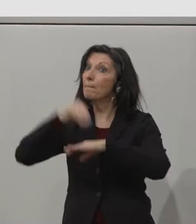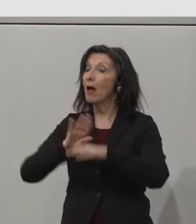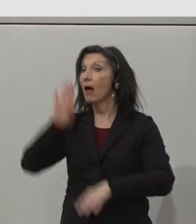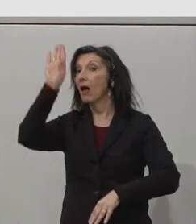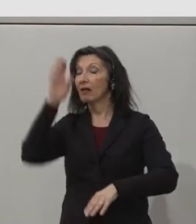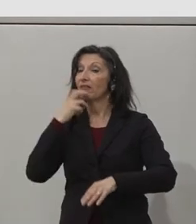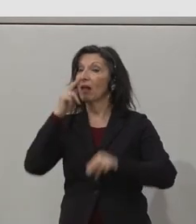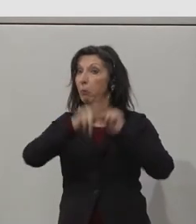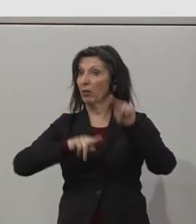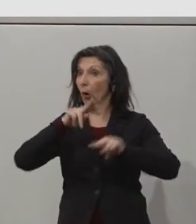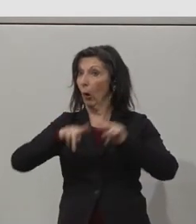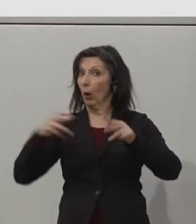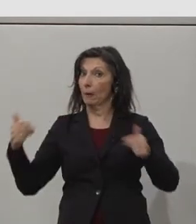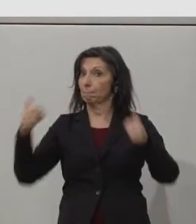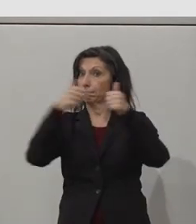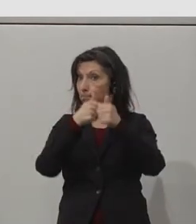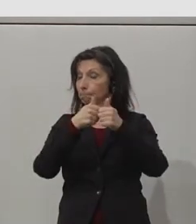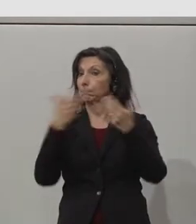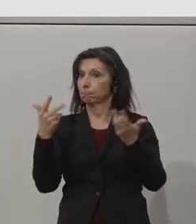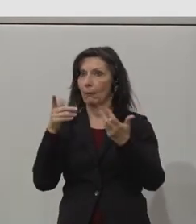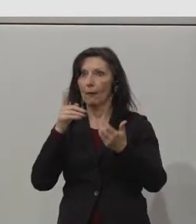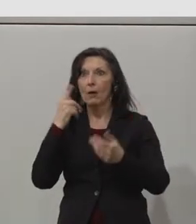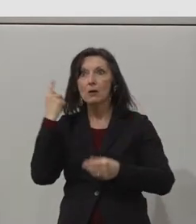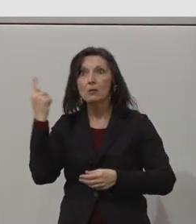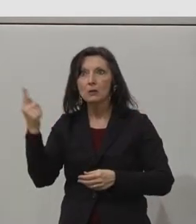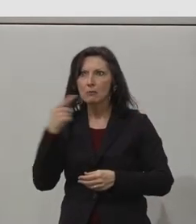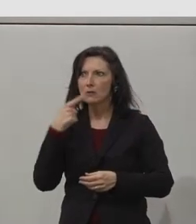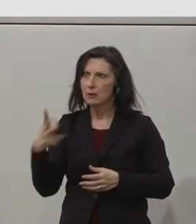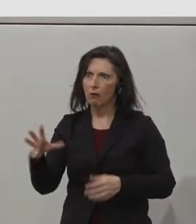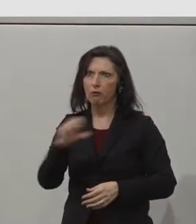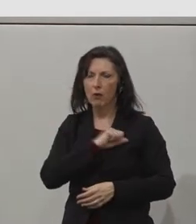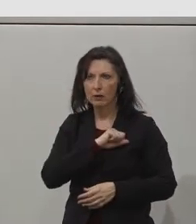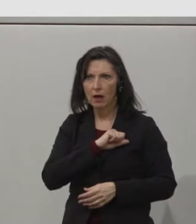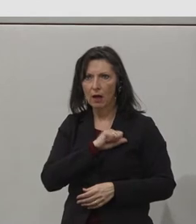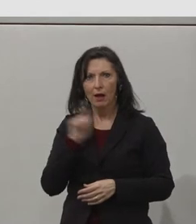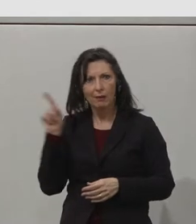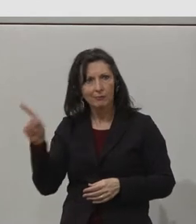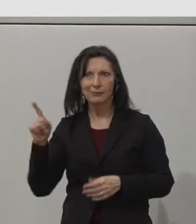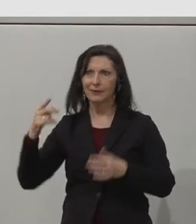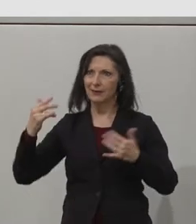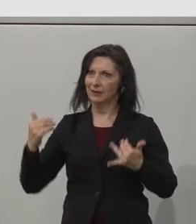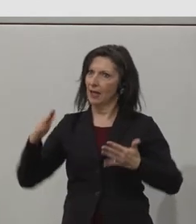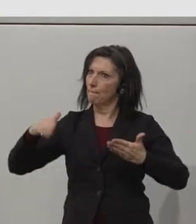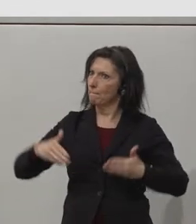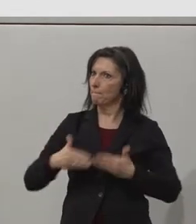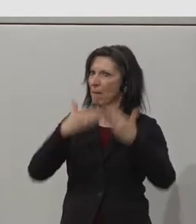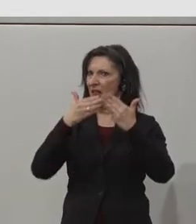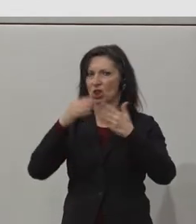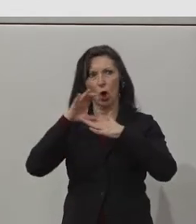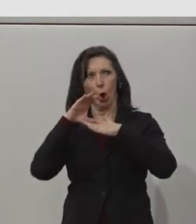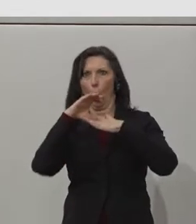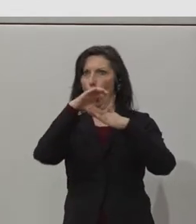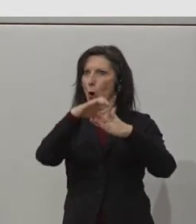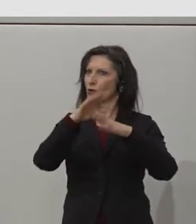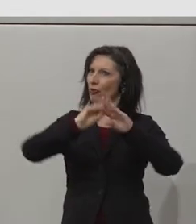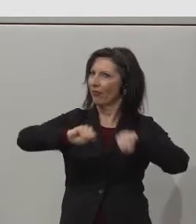skills as, you know, as a trainer and as a mentor and how that could, you know, help them themselves develop other